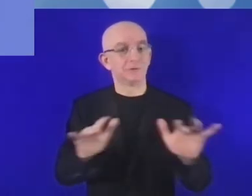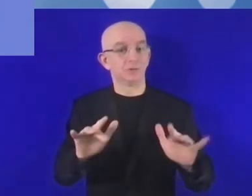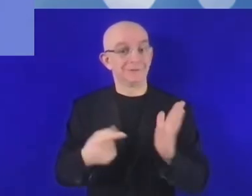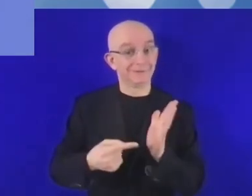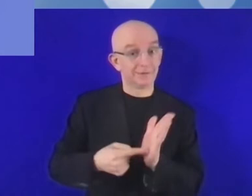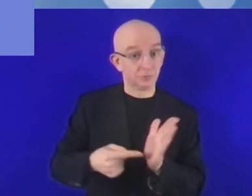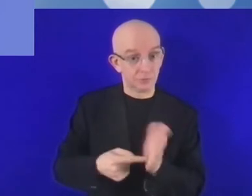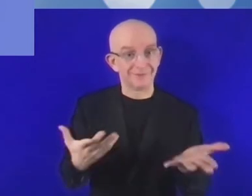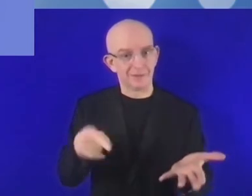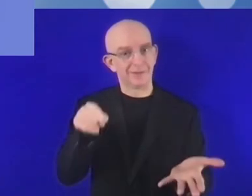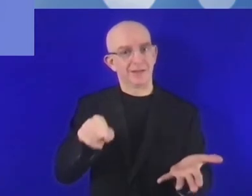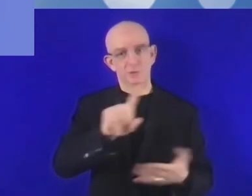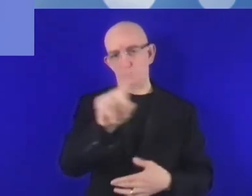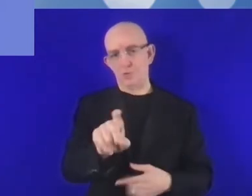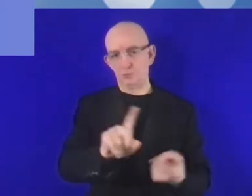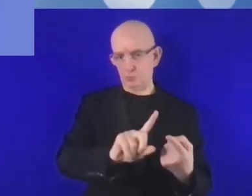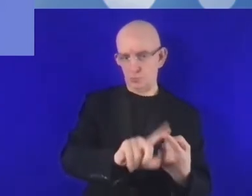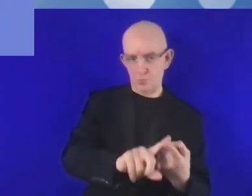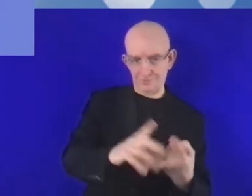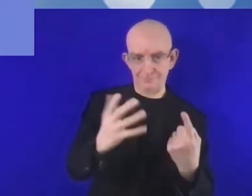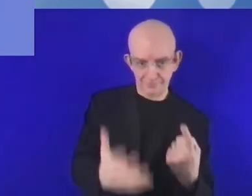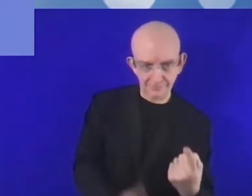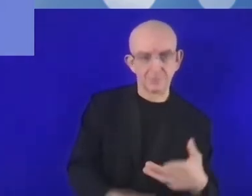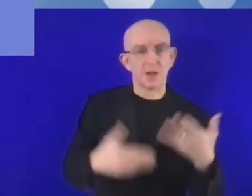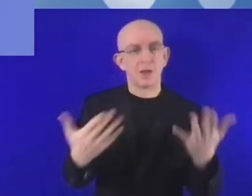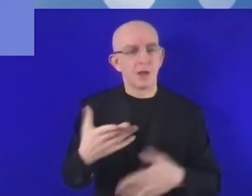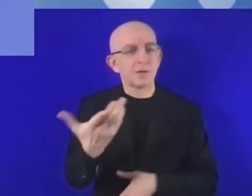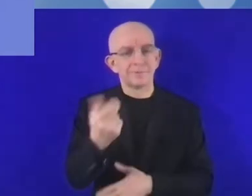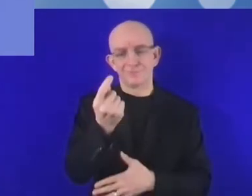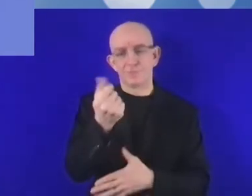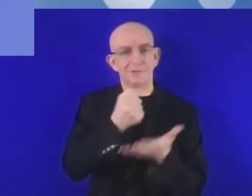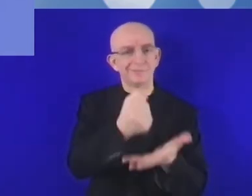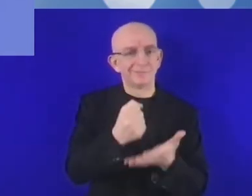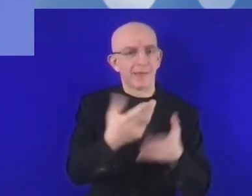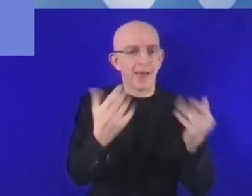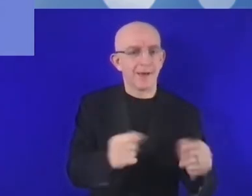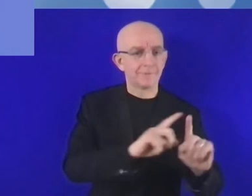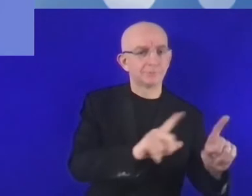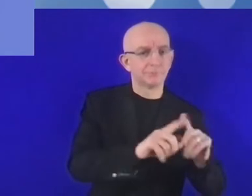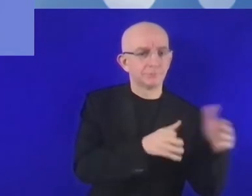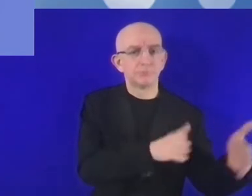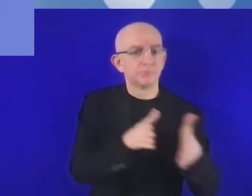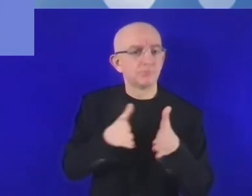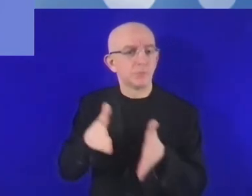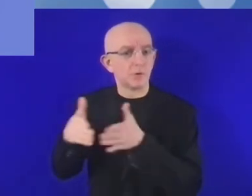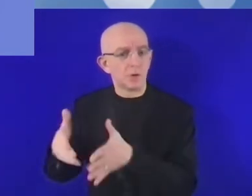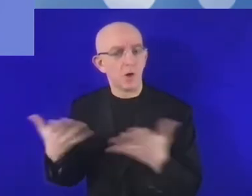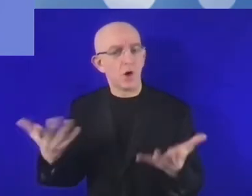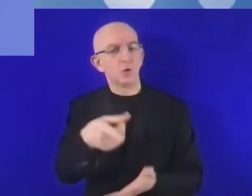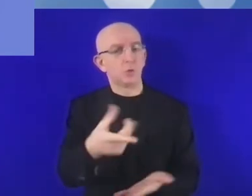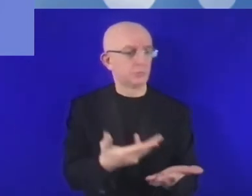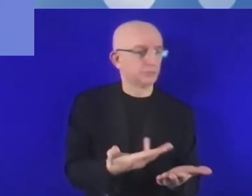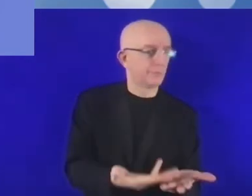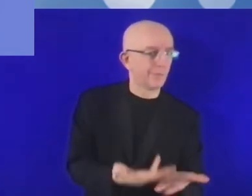Jakie modele finansowania mogliby państwo im polecić? Czy to byłyby inwestycje publiczne, fundusze typu Venture Capital,